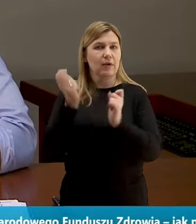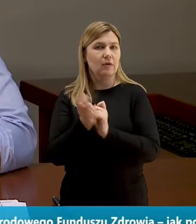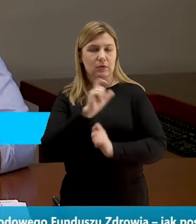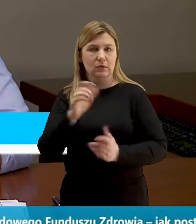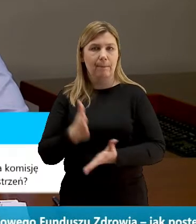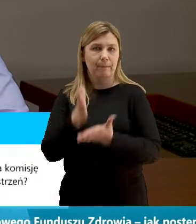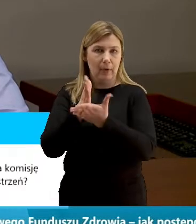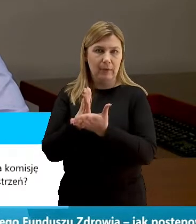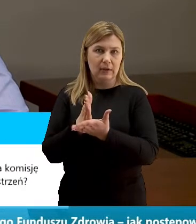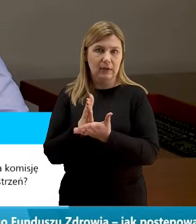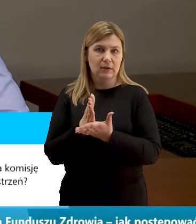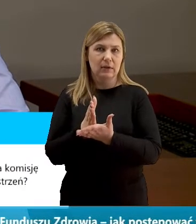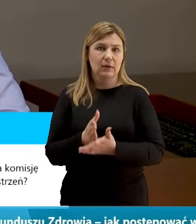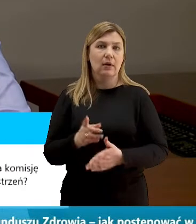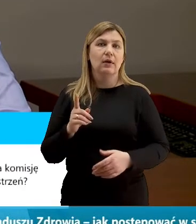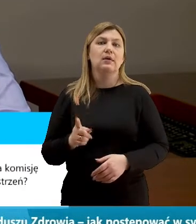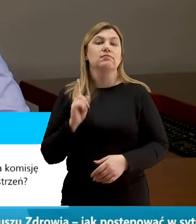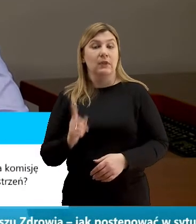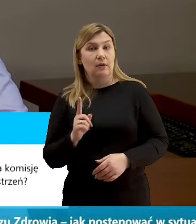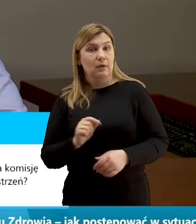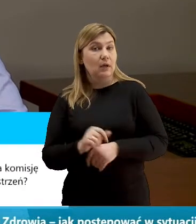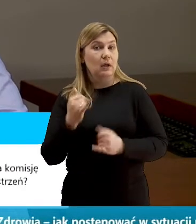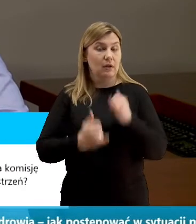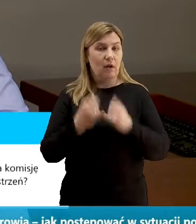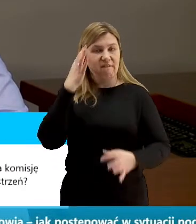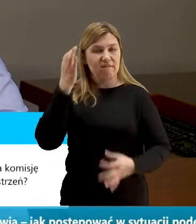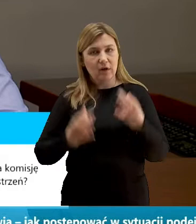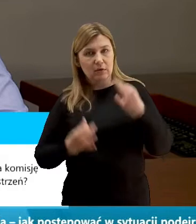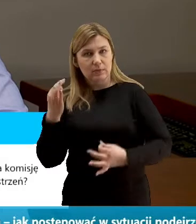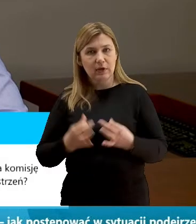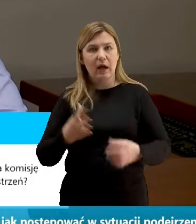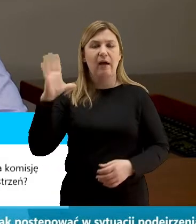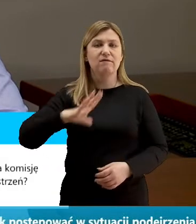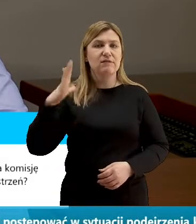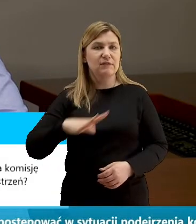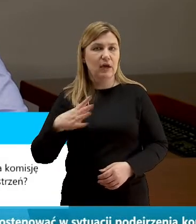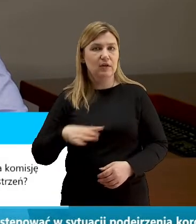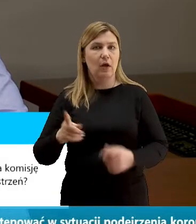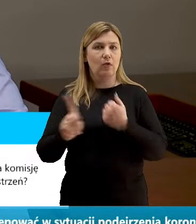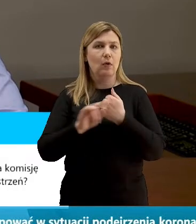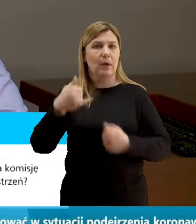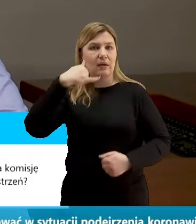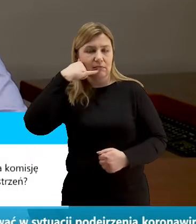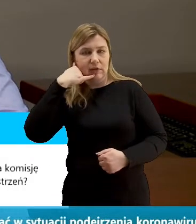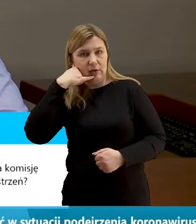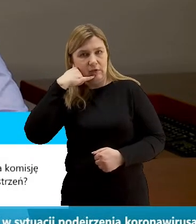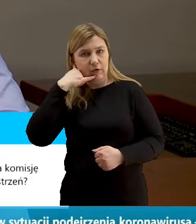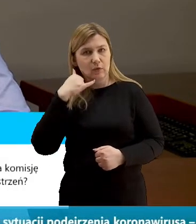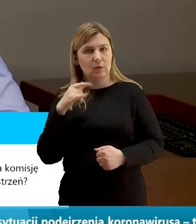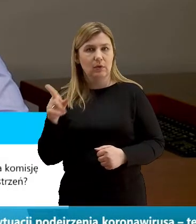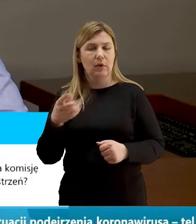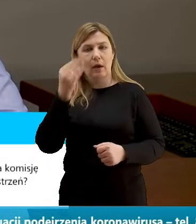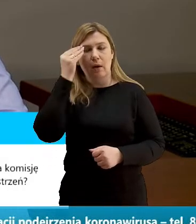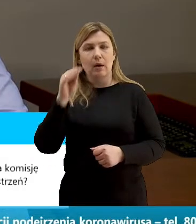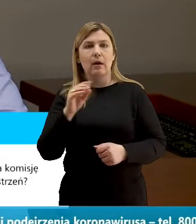Natomiast jeżeli są jakieś wątpliwości, warto skorzystać z numerów telefonów Powiatowej Stacji